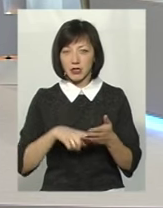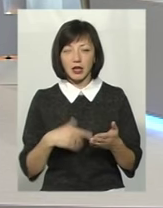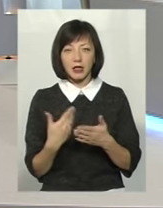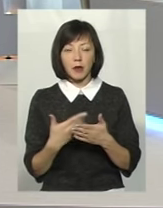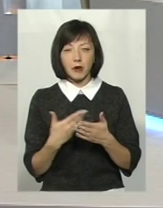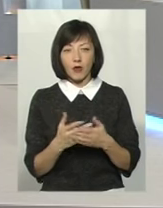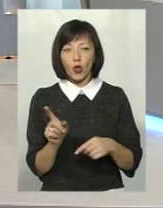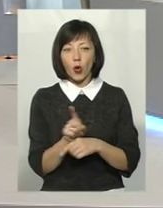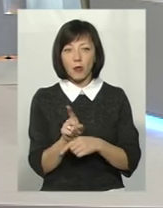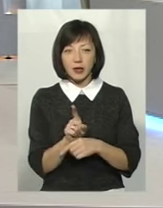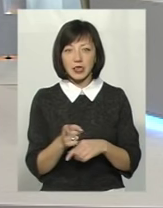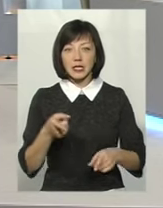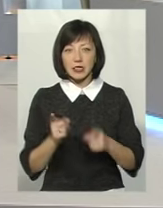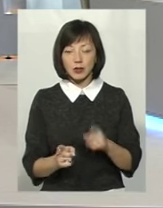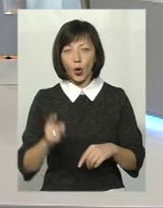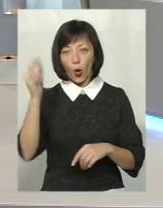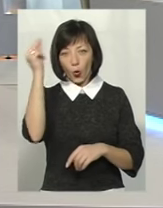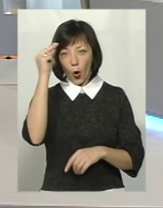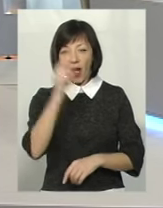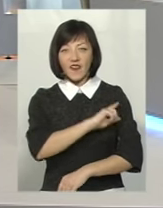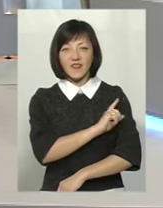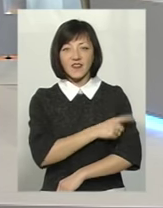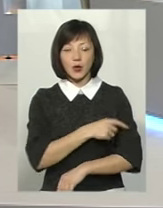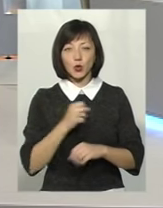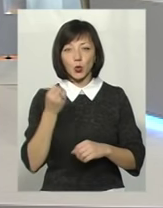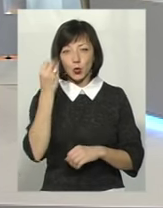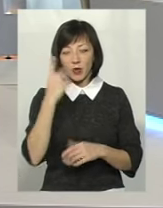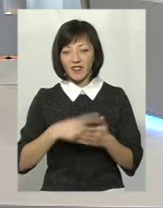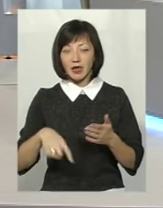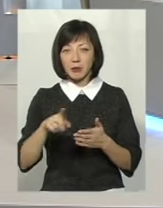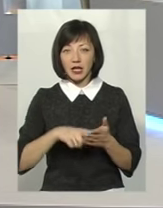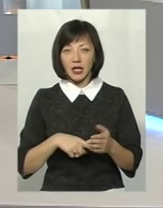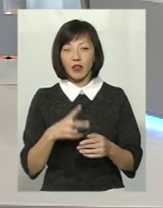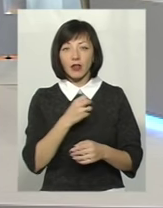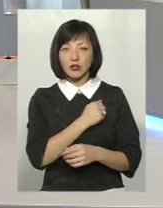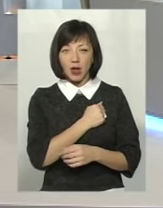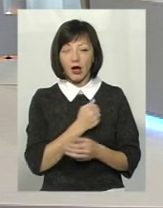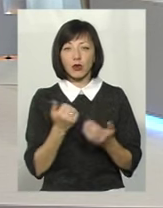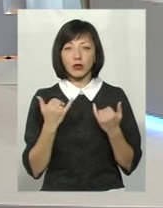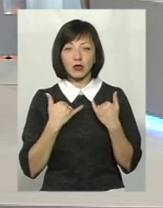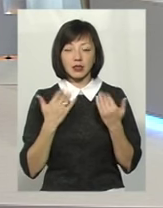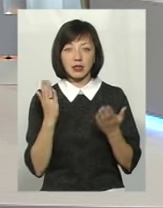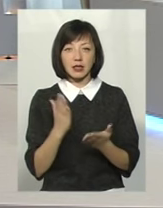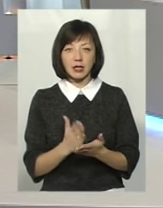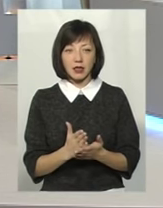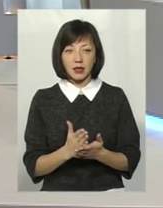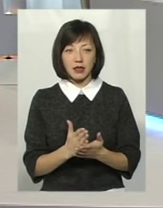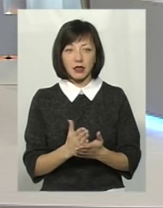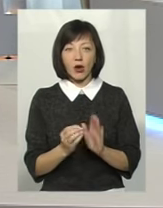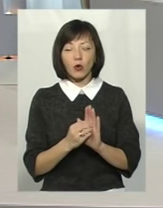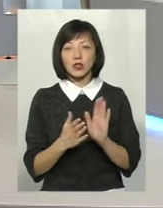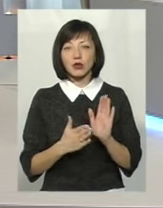Наприклад, нормативи дійсно на уроках фізкультури відмінили, тому що, на жаль, ми можемо на сьогоднішній день